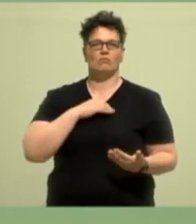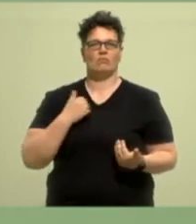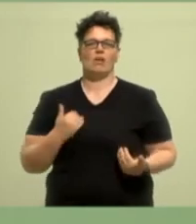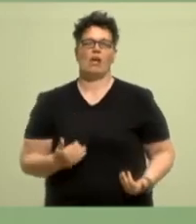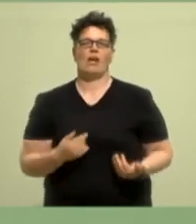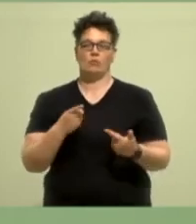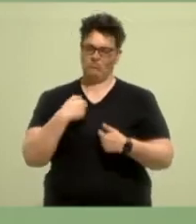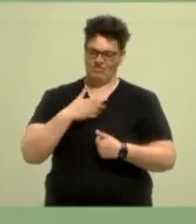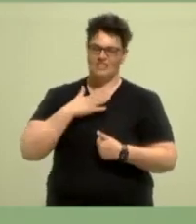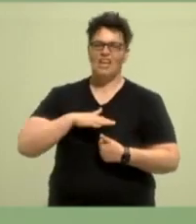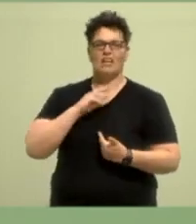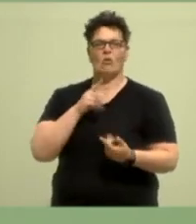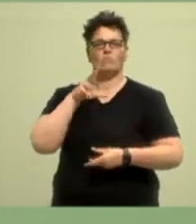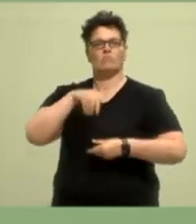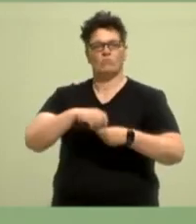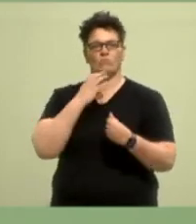ich gerne auch vertreten.